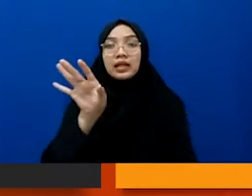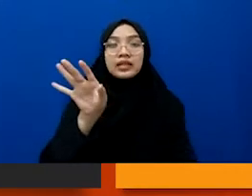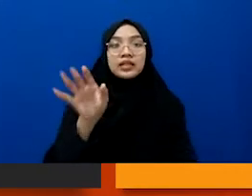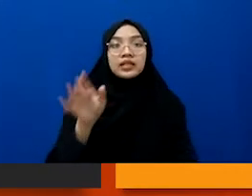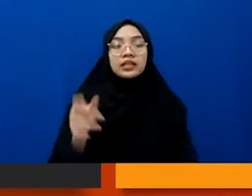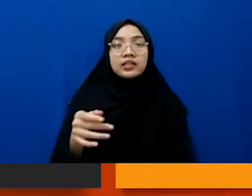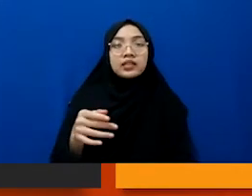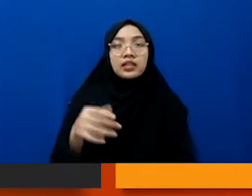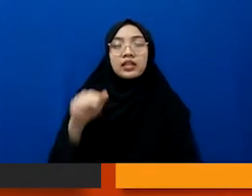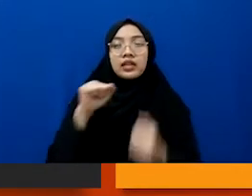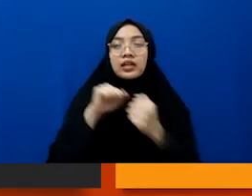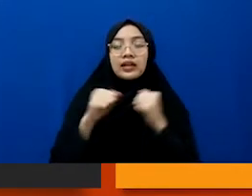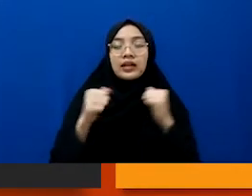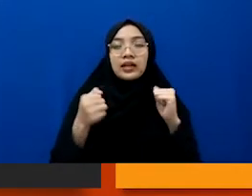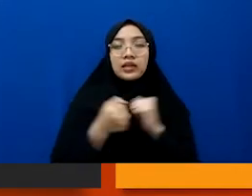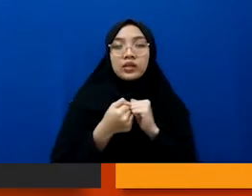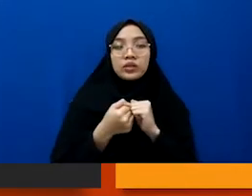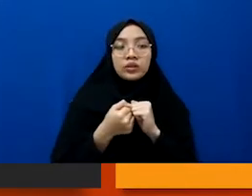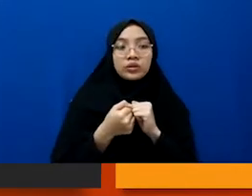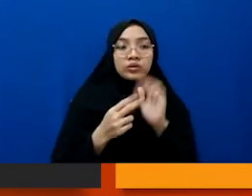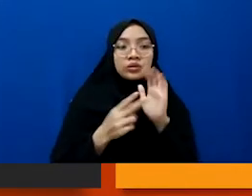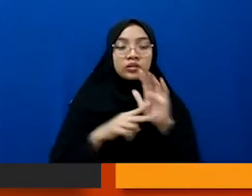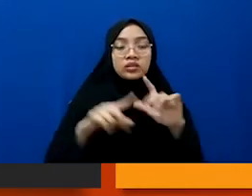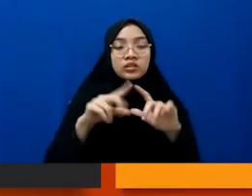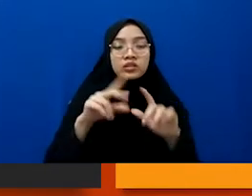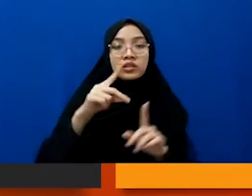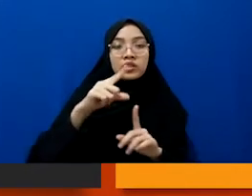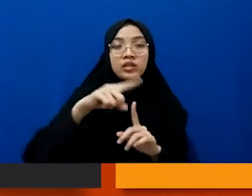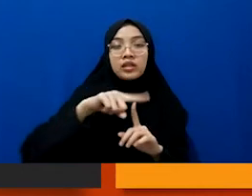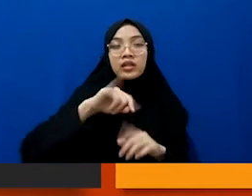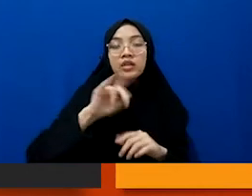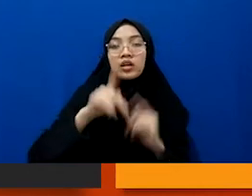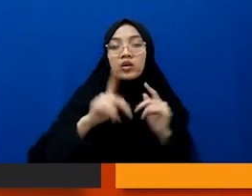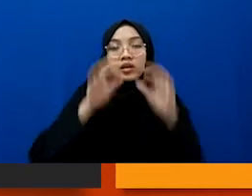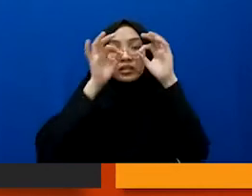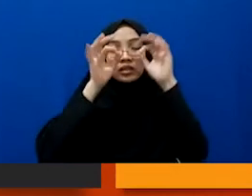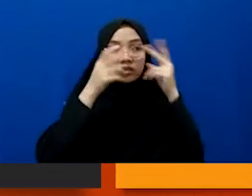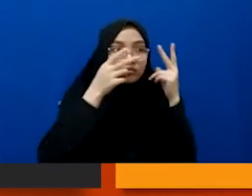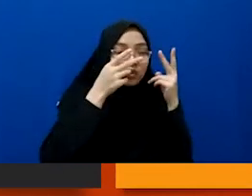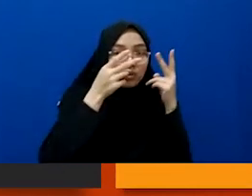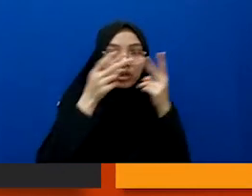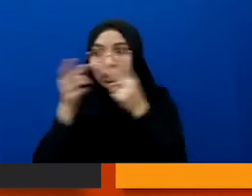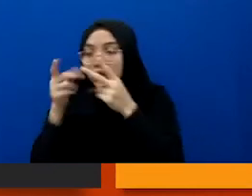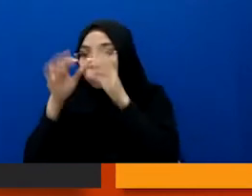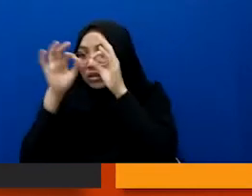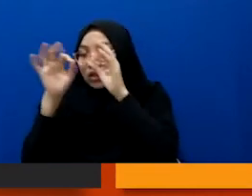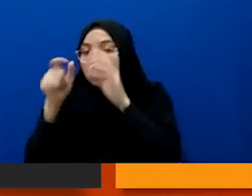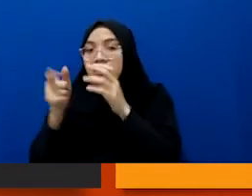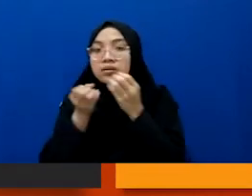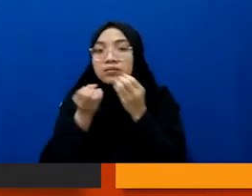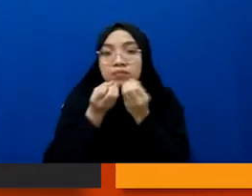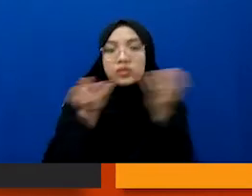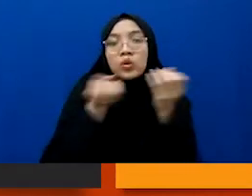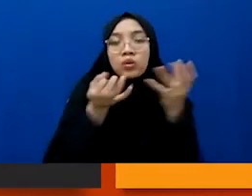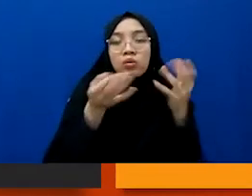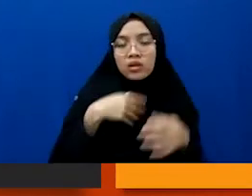kasus apa narti misalnya ketika ada saksi mata yang melihat dia mengungkap gitu kan bahwa